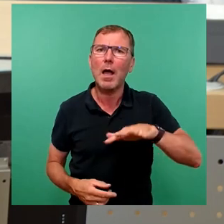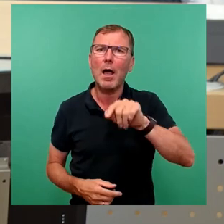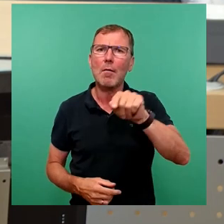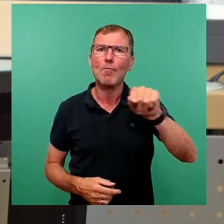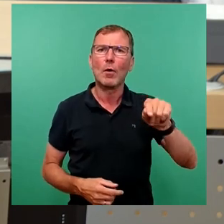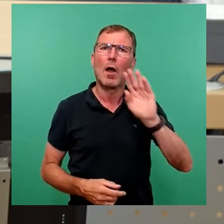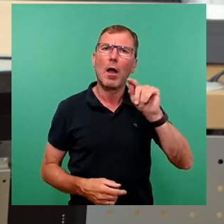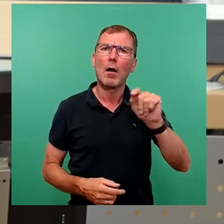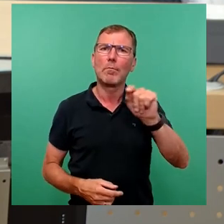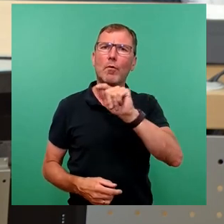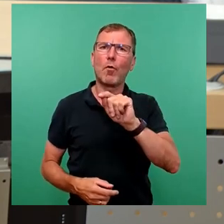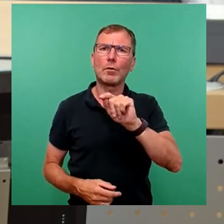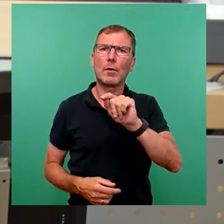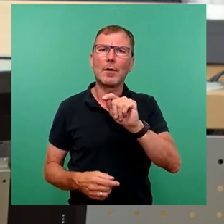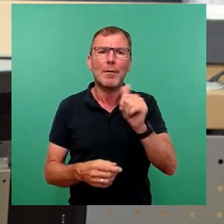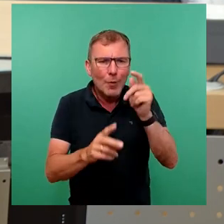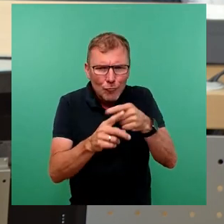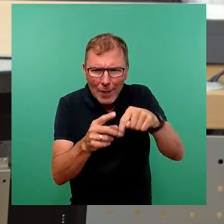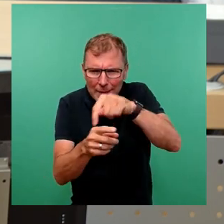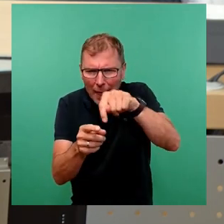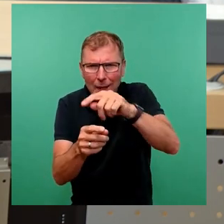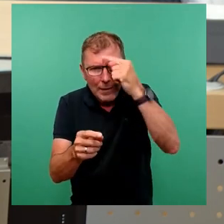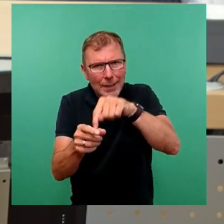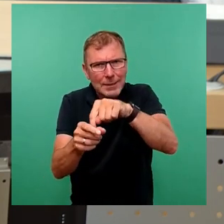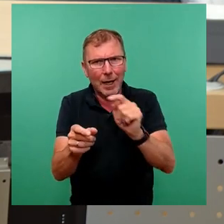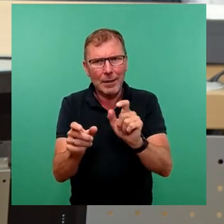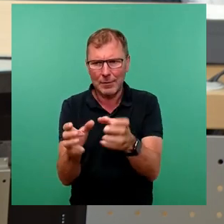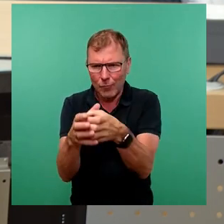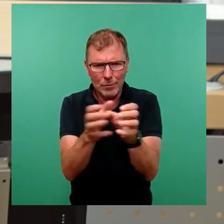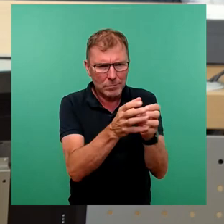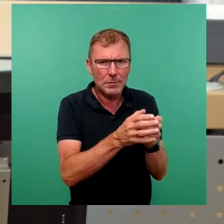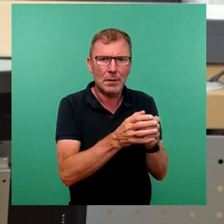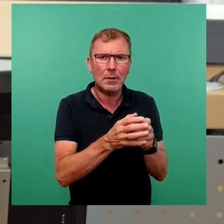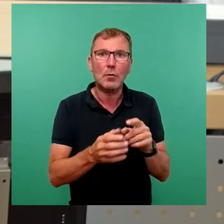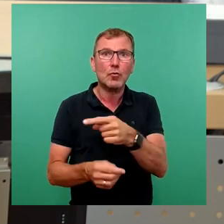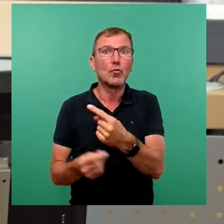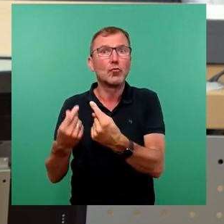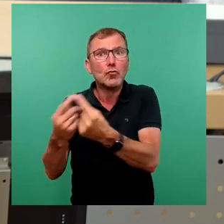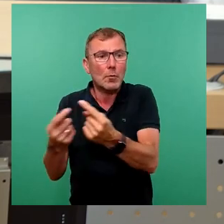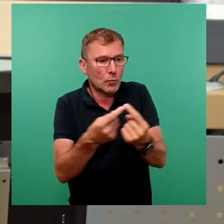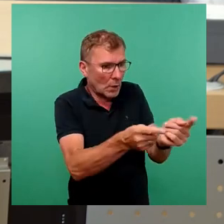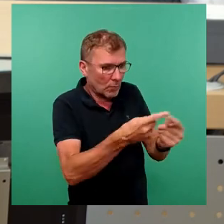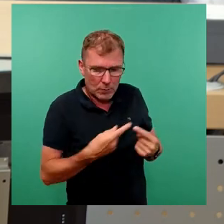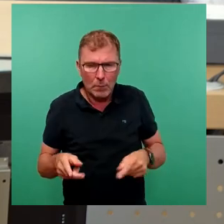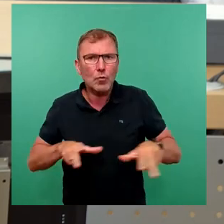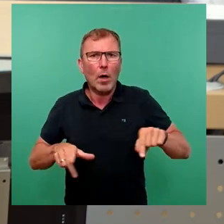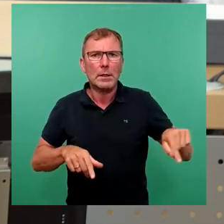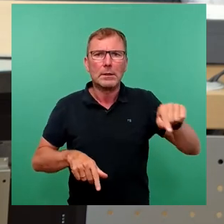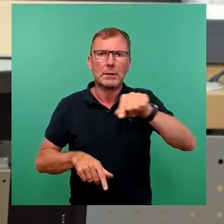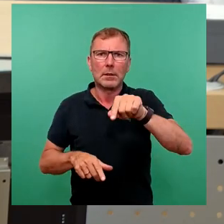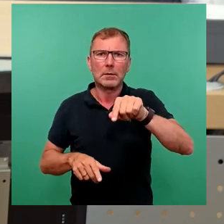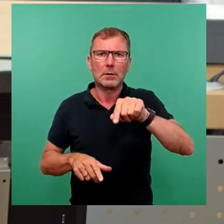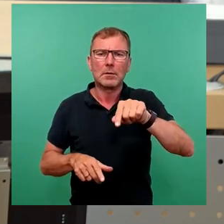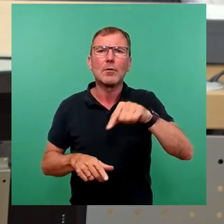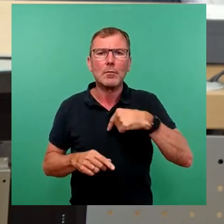Bewohner im Kiez gedacht waren. Sie waren von diesen auch selbst organisiert worden. So konnte man vor den